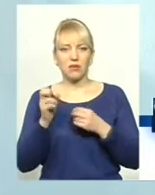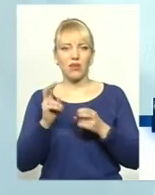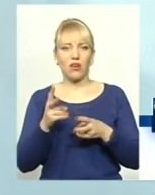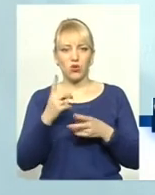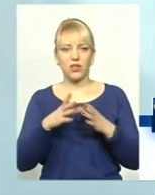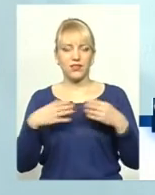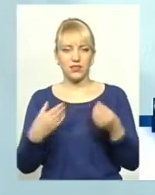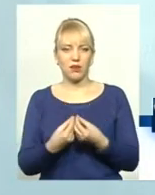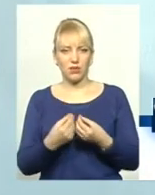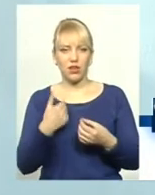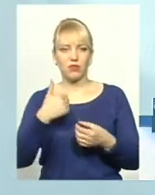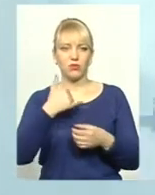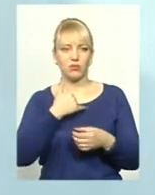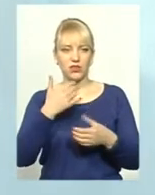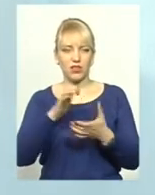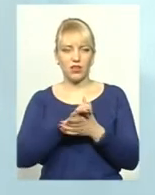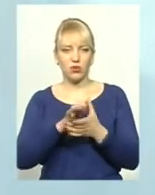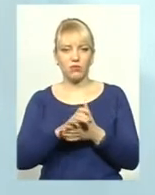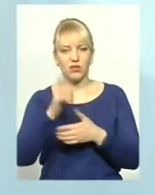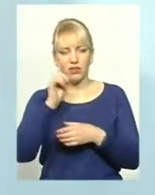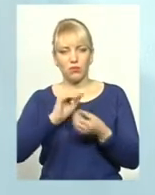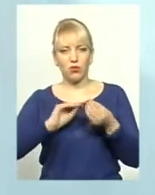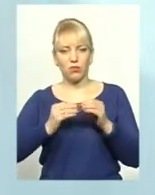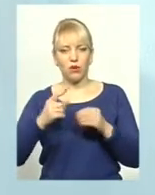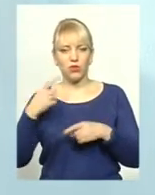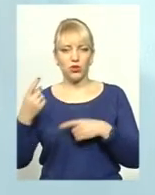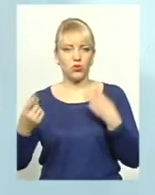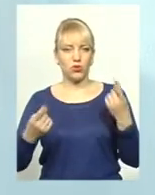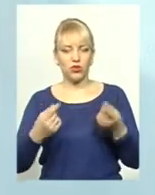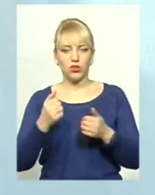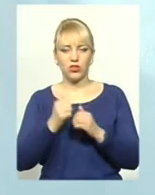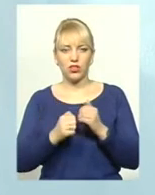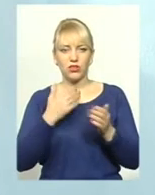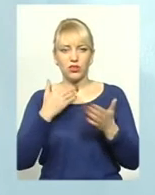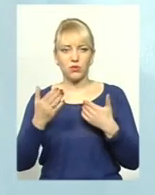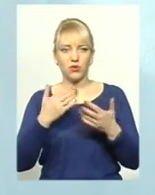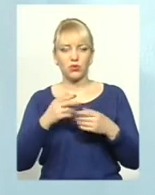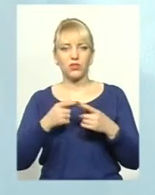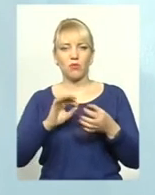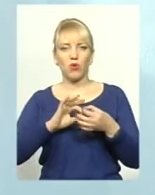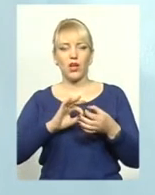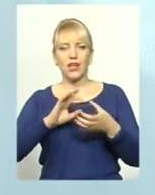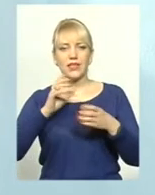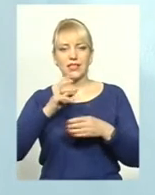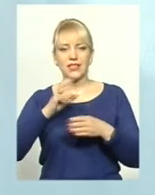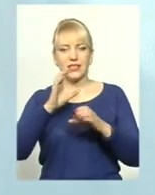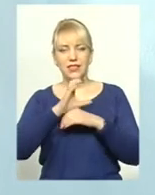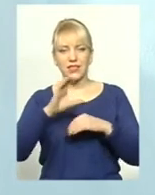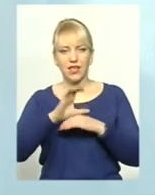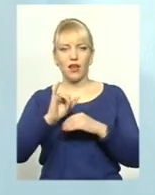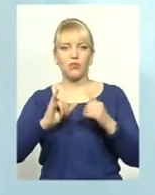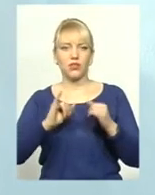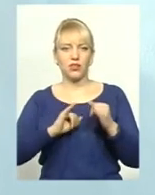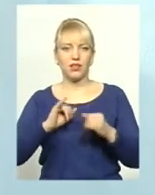тому що дуже добре знайомі, вже знаємо проблему один одного, дуже часто спілкуємося і по скайпу, і в інтернеті. Вони